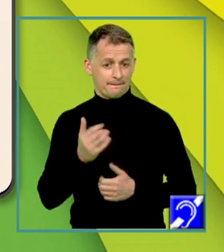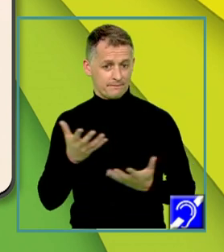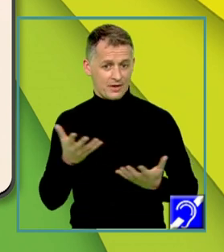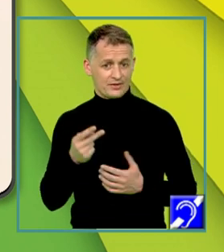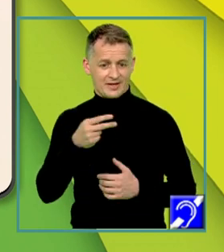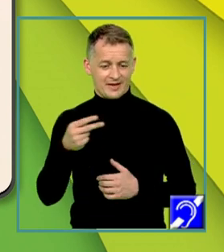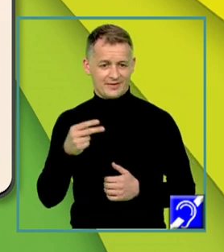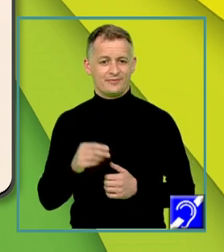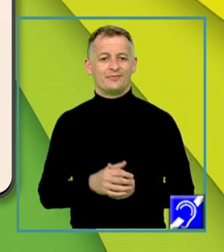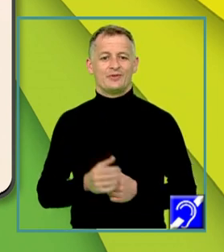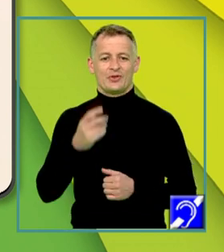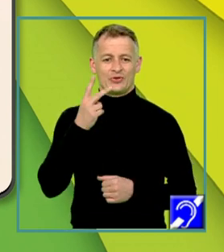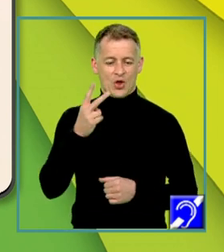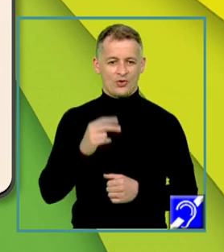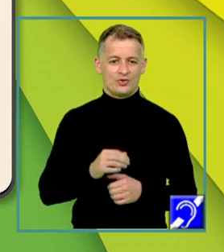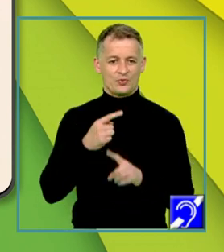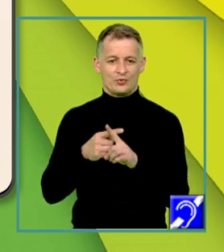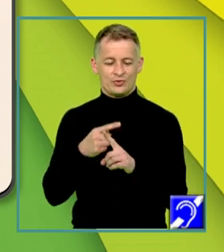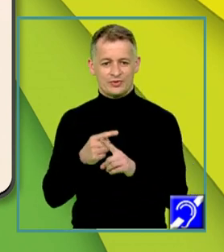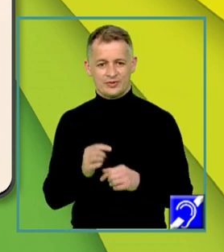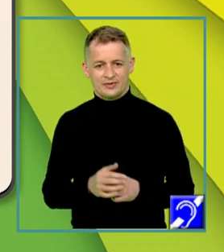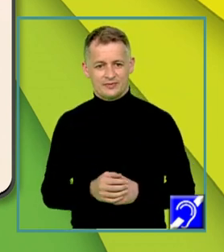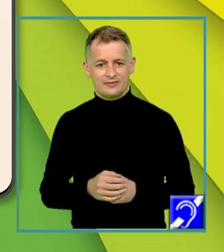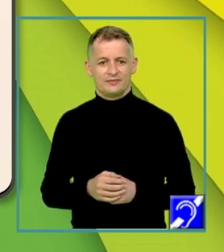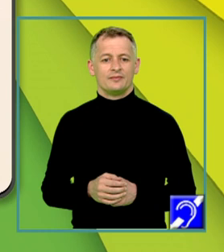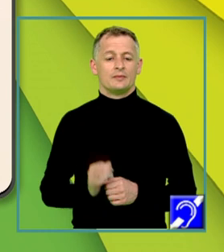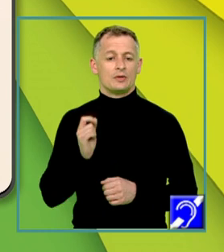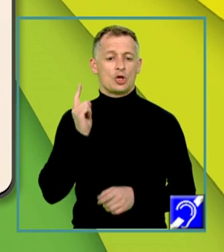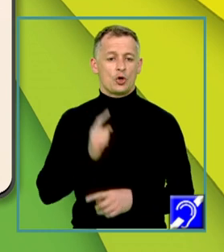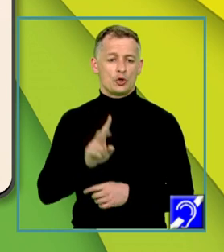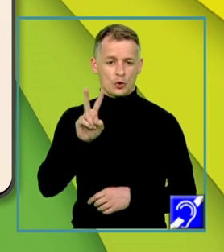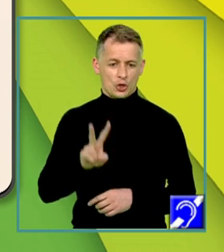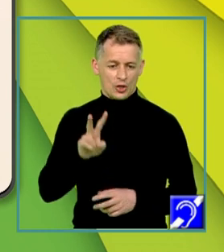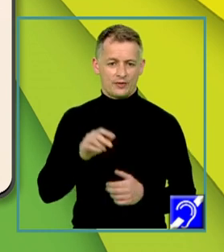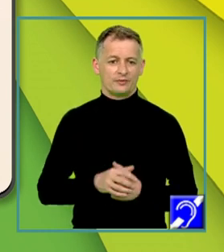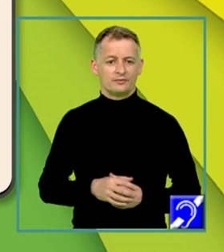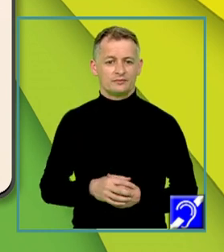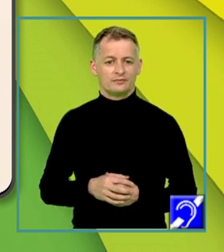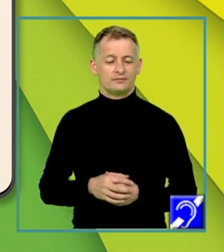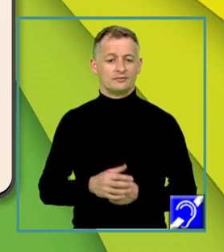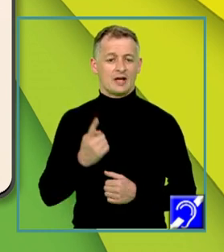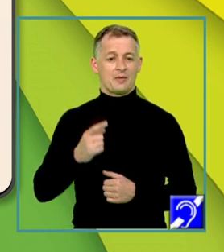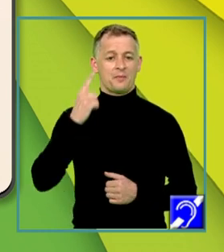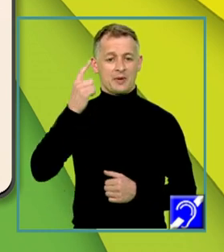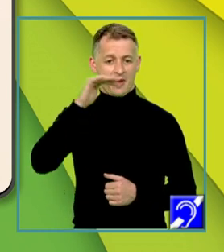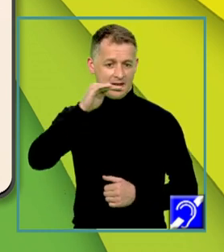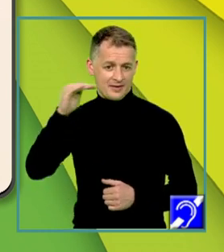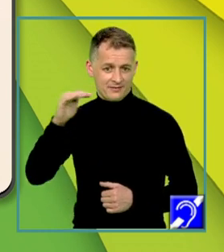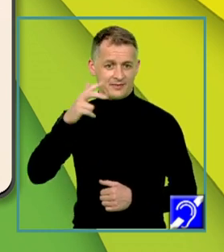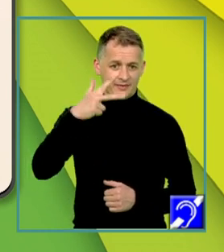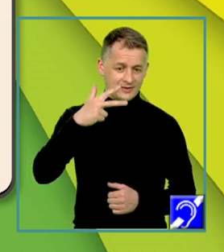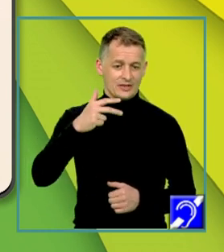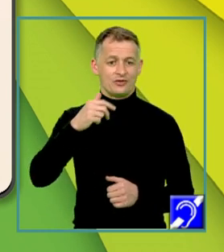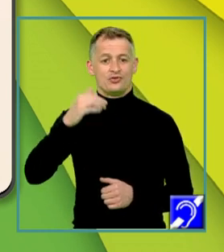este egală cu 2 în mulțicul matricea pătratică de ordinul 2, ce are pe prima linie elementele